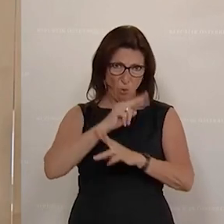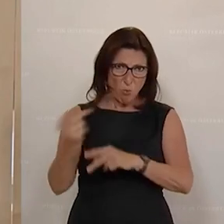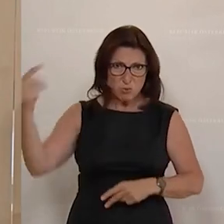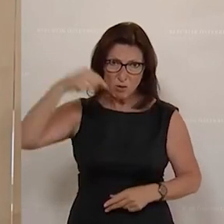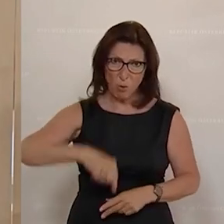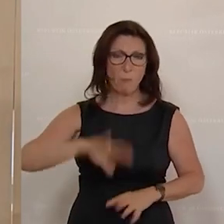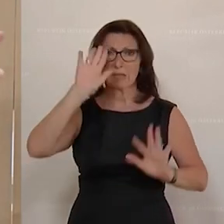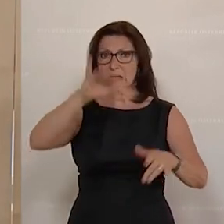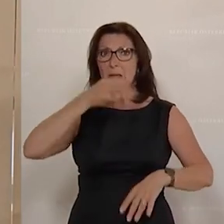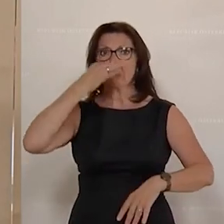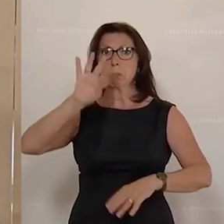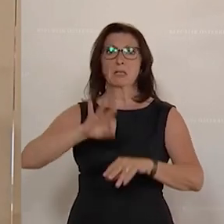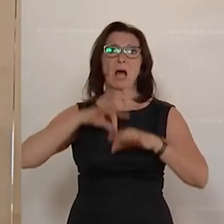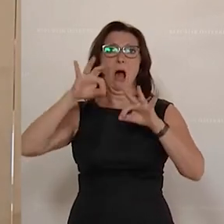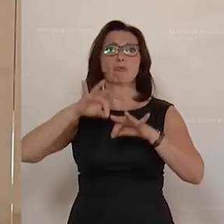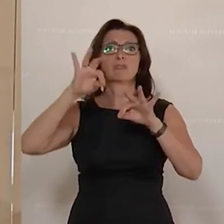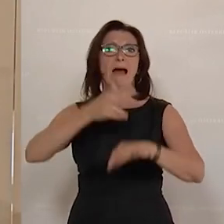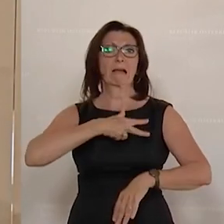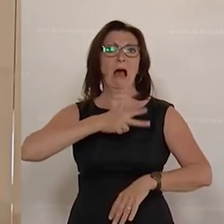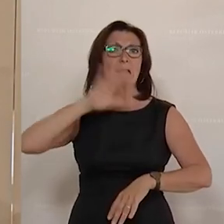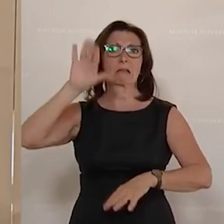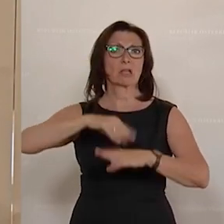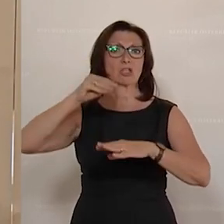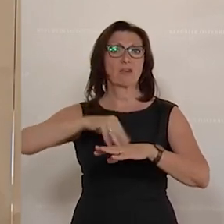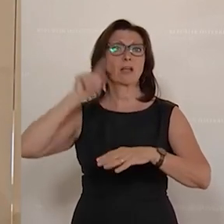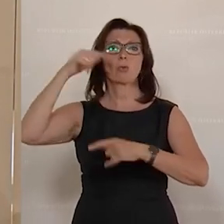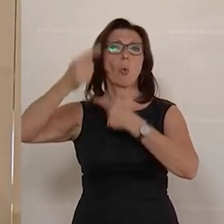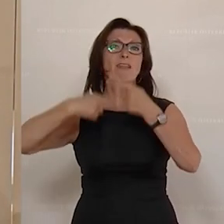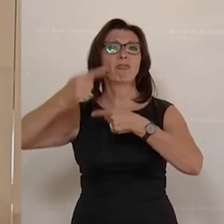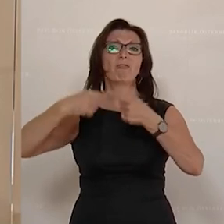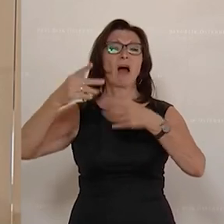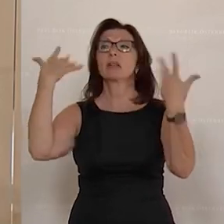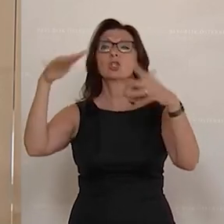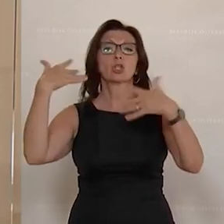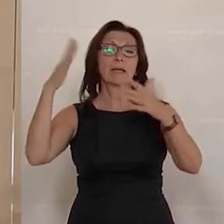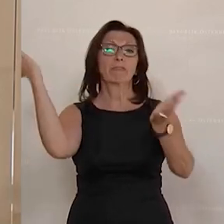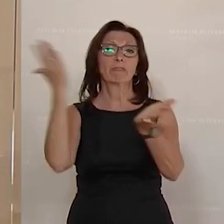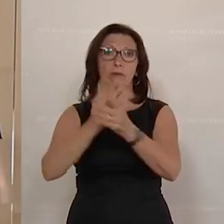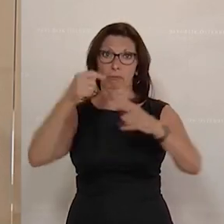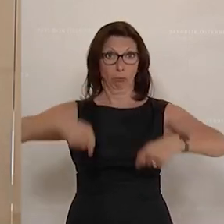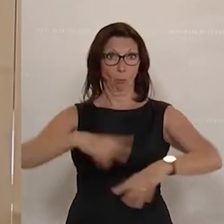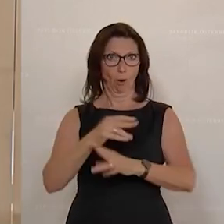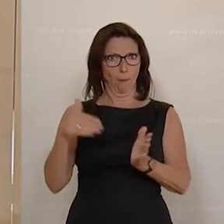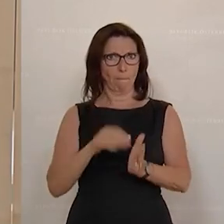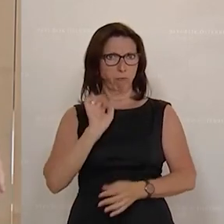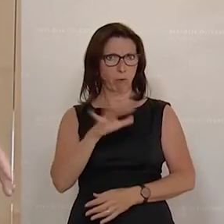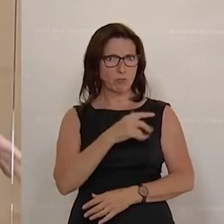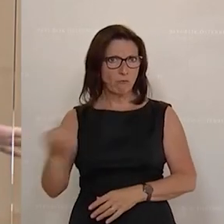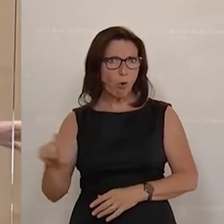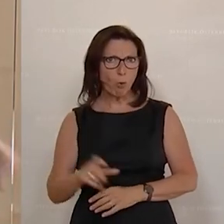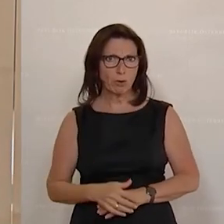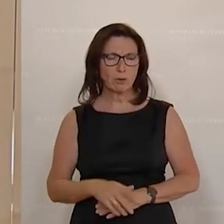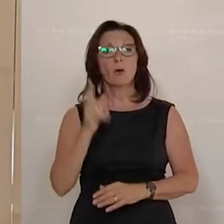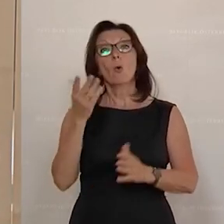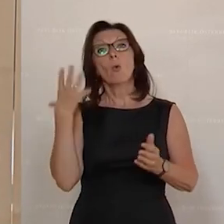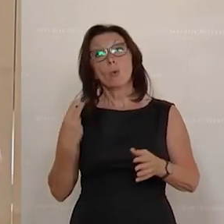in Australien, in Schweden oder in Kanada arbeiten, wo das Verfahren eben nicht 15 Wochen dauert. Und dann kommt noch dazu, dass